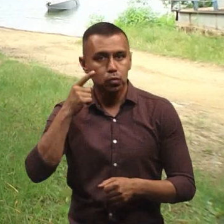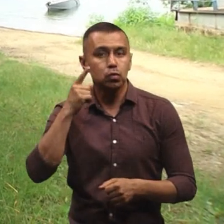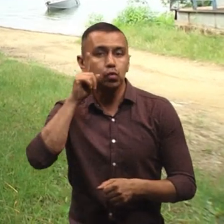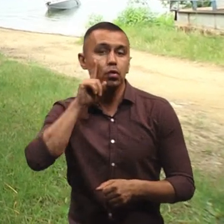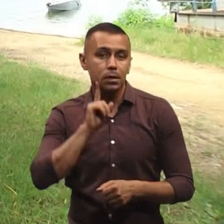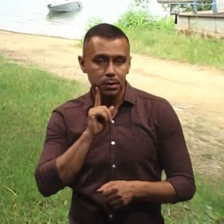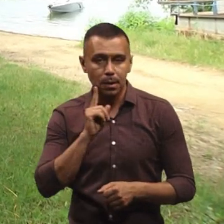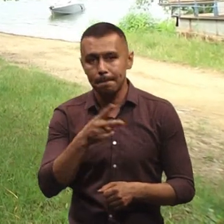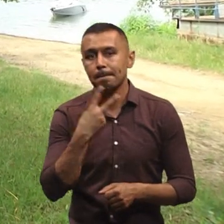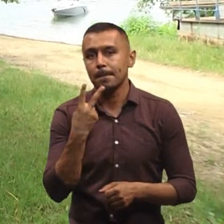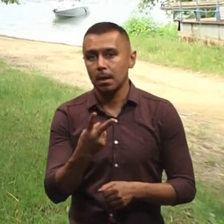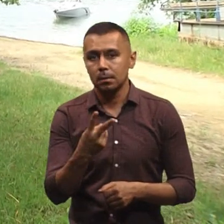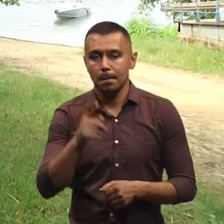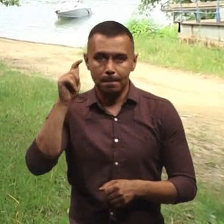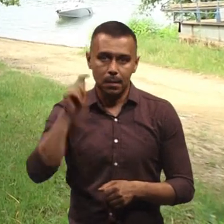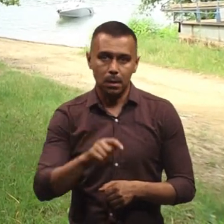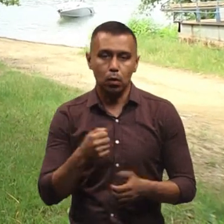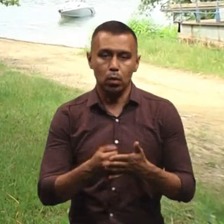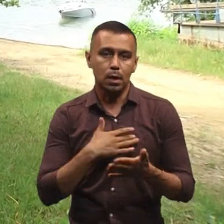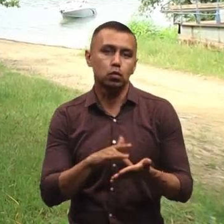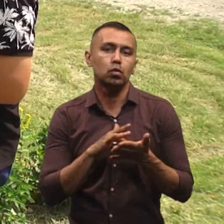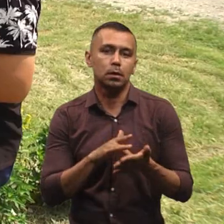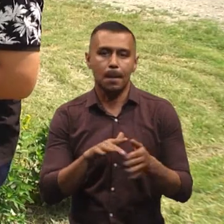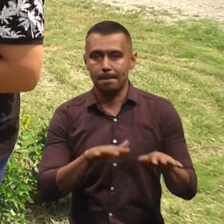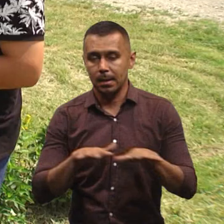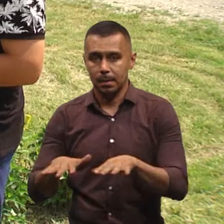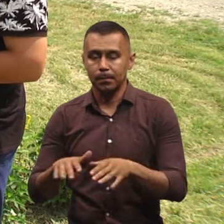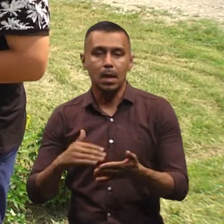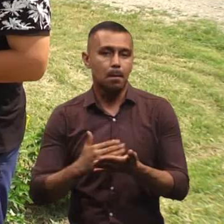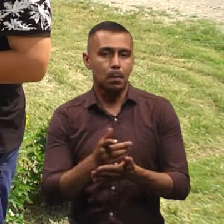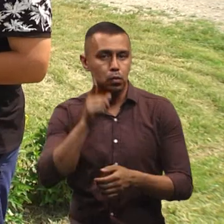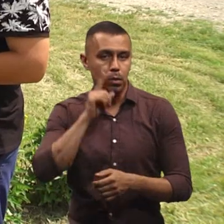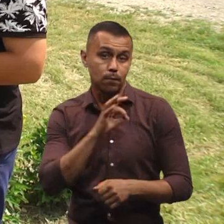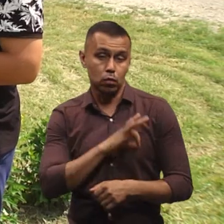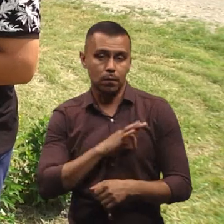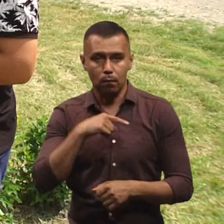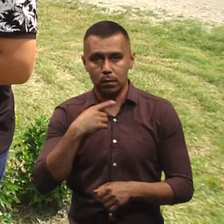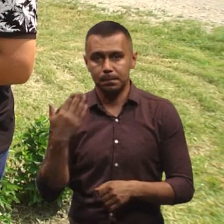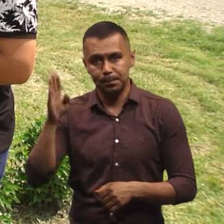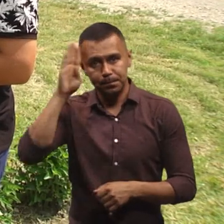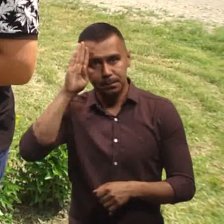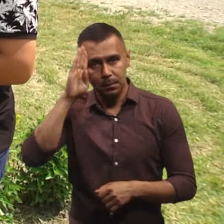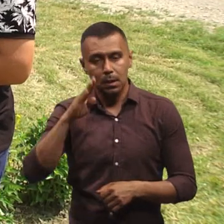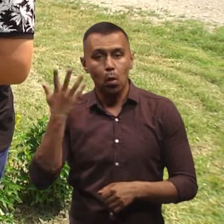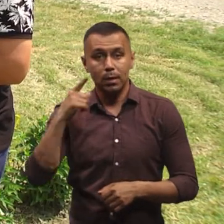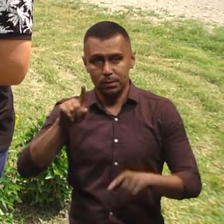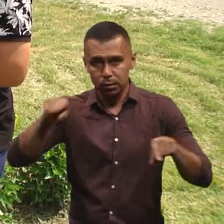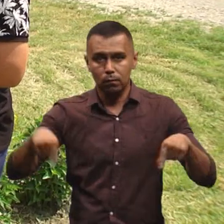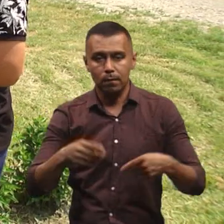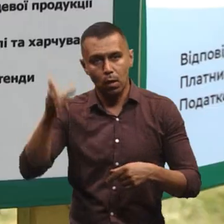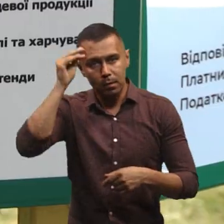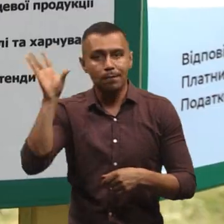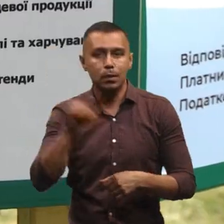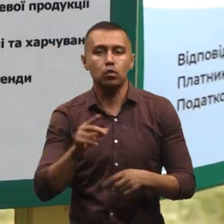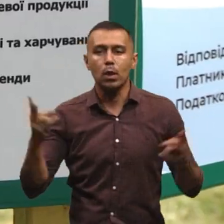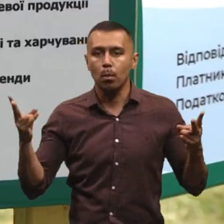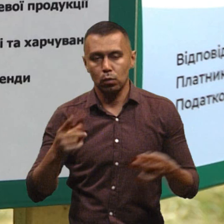бачити і доїжджати до наших туристичних локацій. Мапа – зручна в користуванні, каже Сергій Толстіхін. При її створенні врахували все,